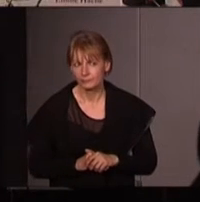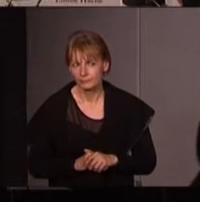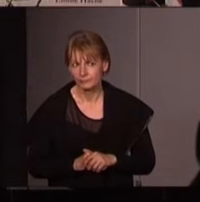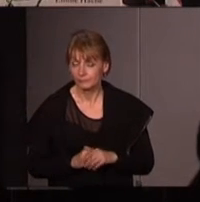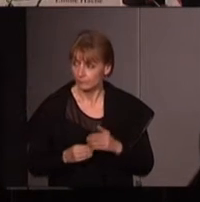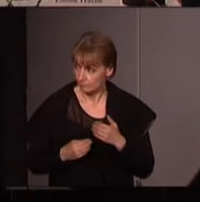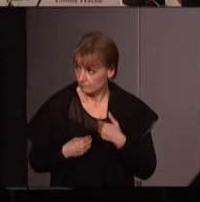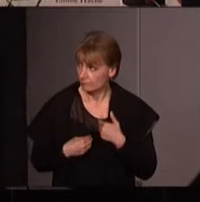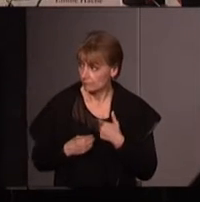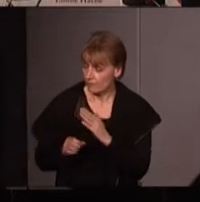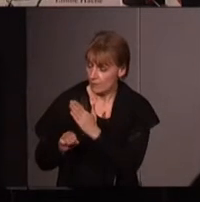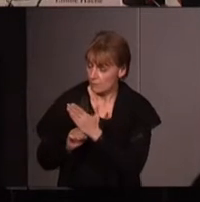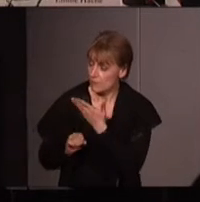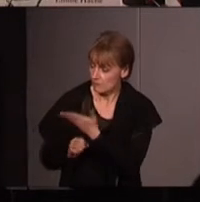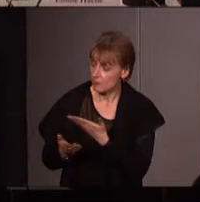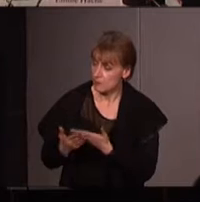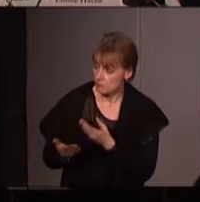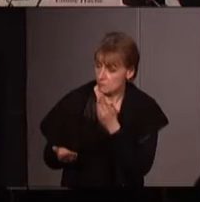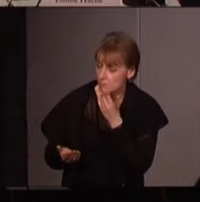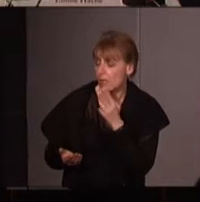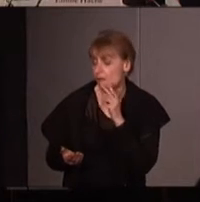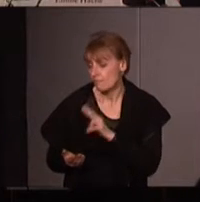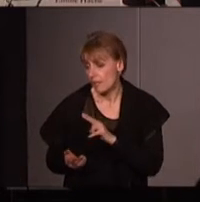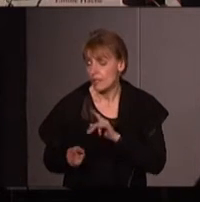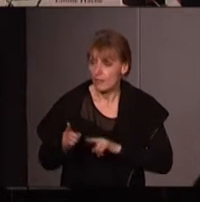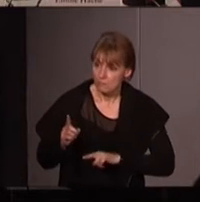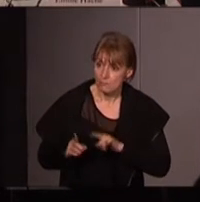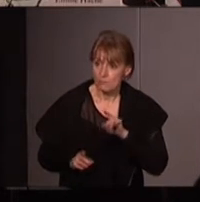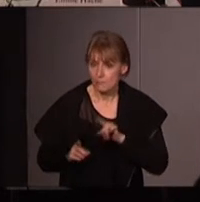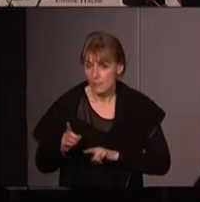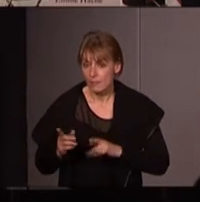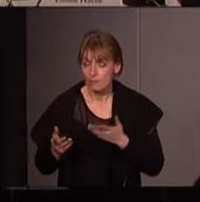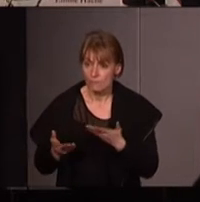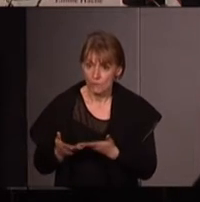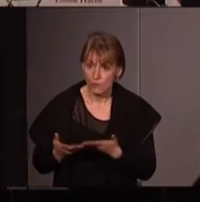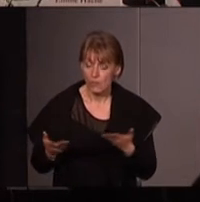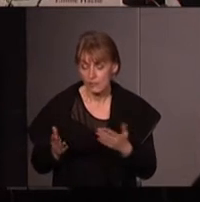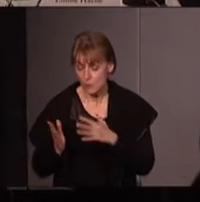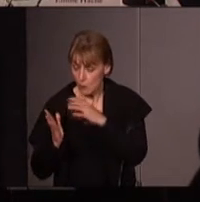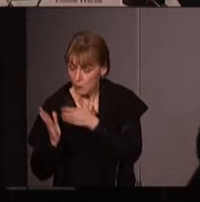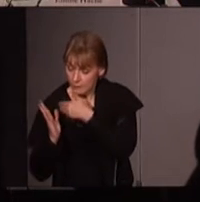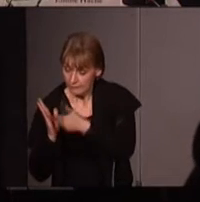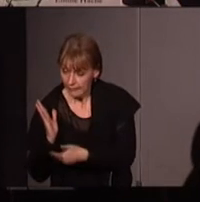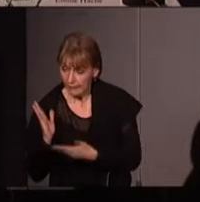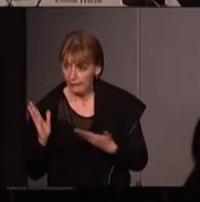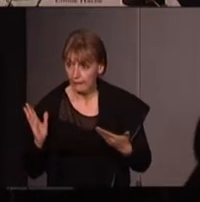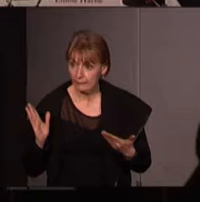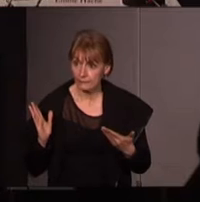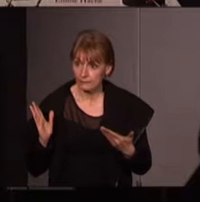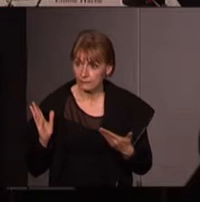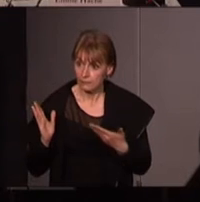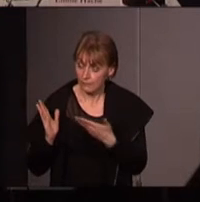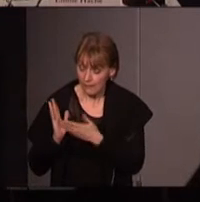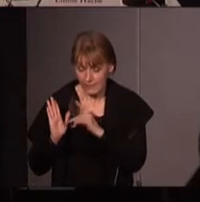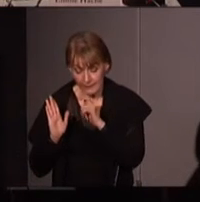présentations même si je dois dire que parfois l'exercice d'exégèse de textes qui sont à la fois